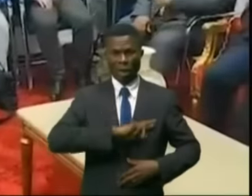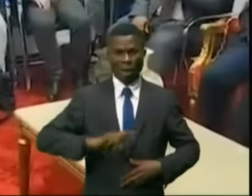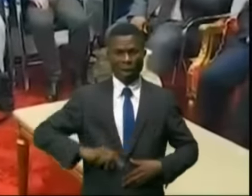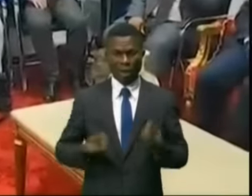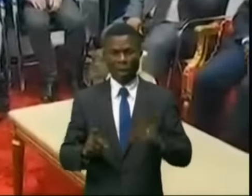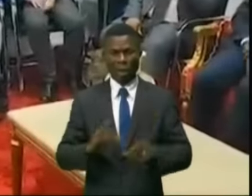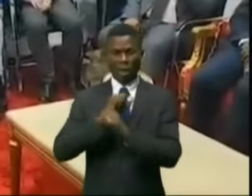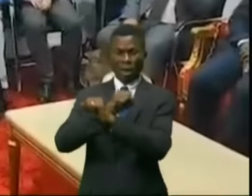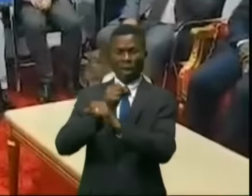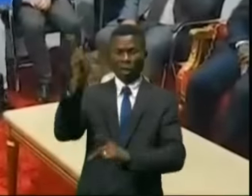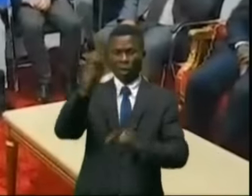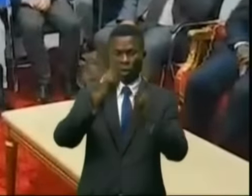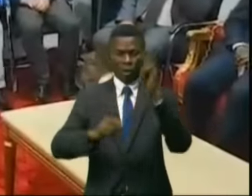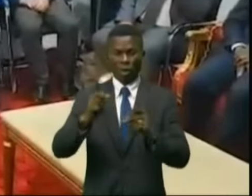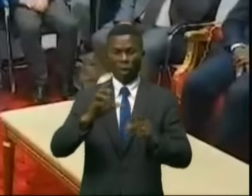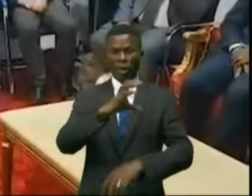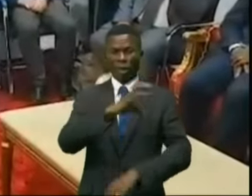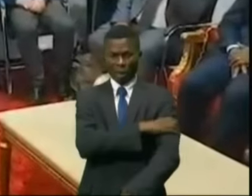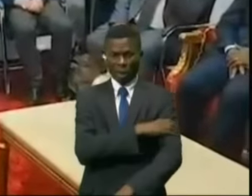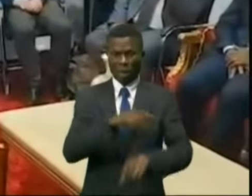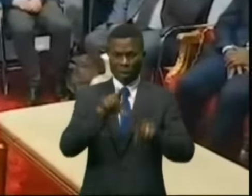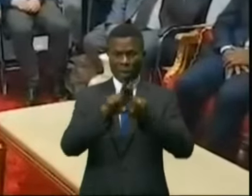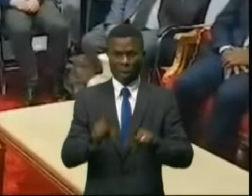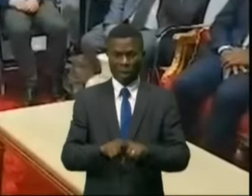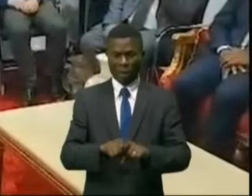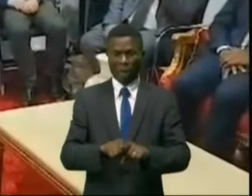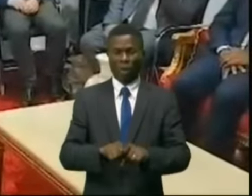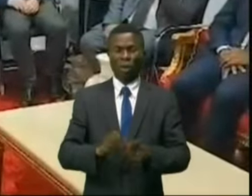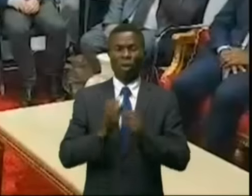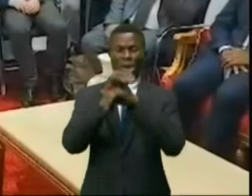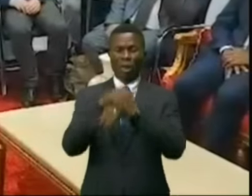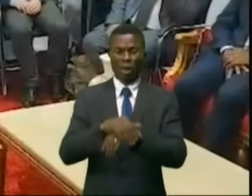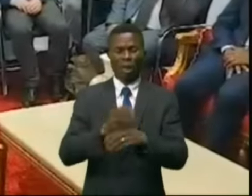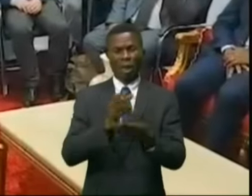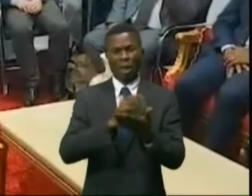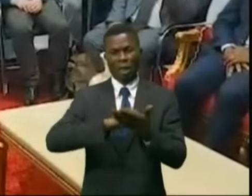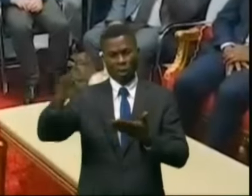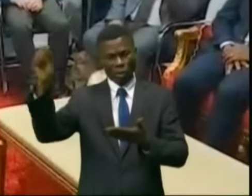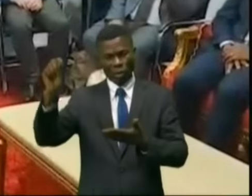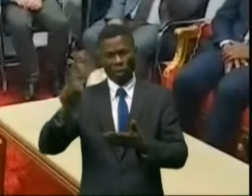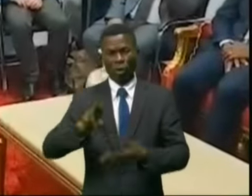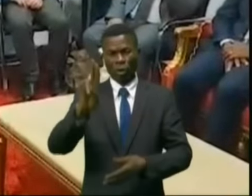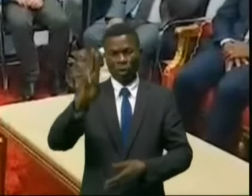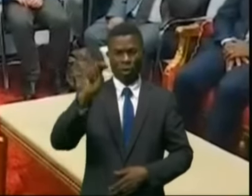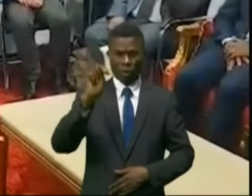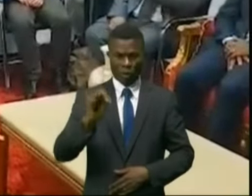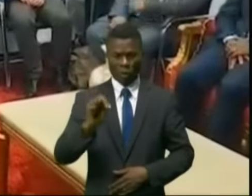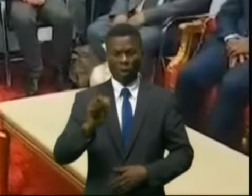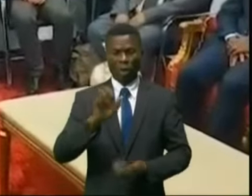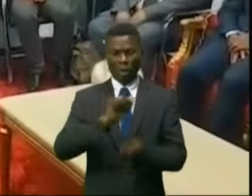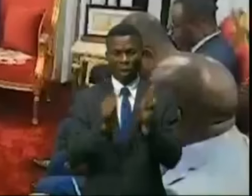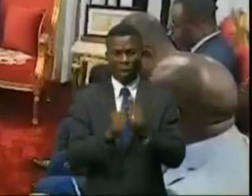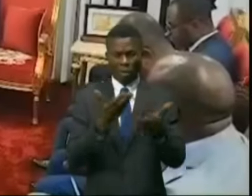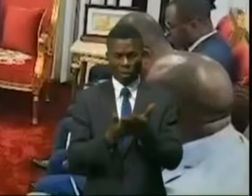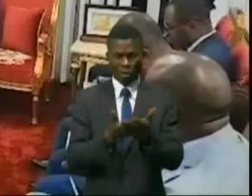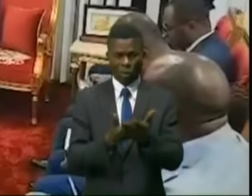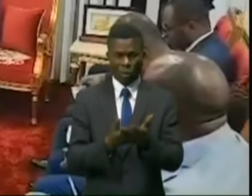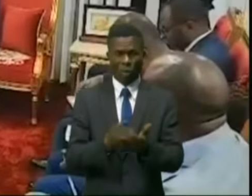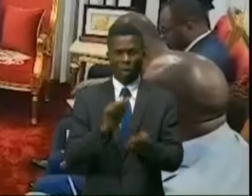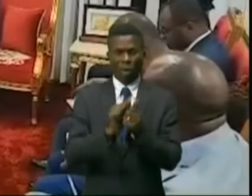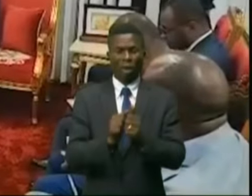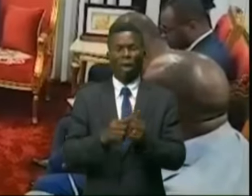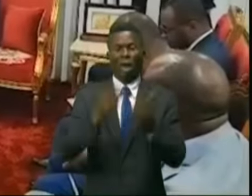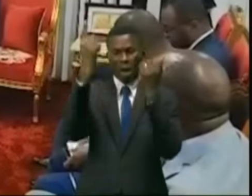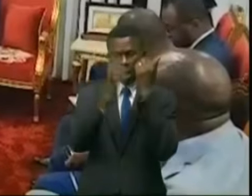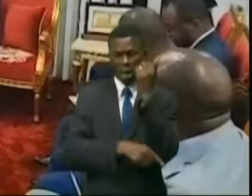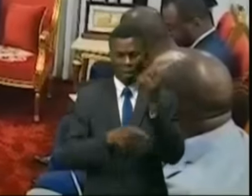protection des populations civiles et l'aide à l'engagement de la MONUSCO. Les sujets sur la levée du moratoire sur la peine